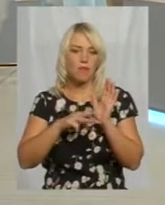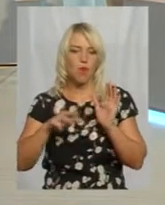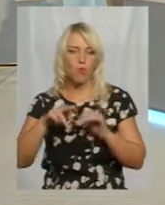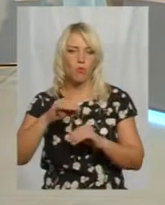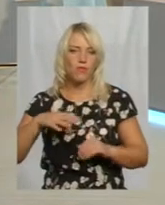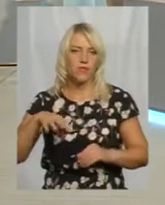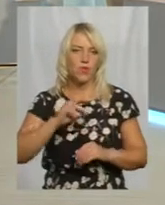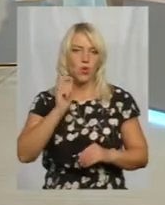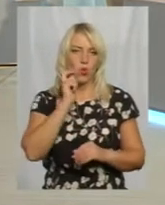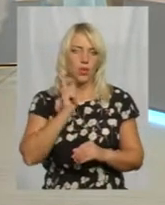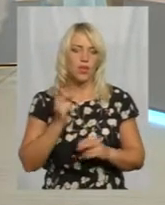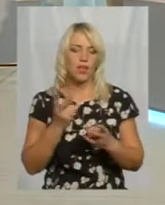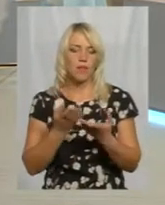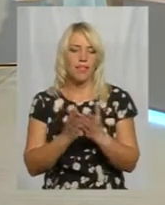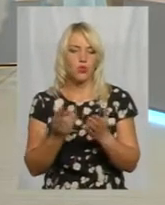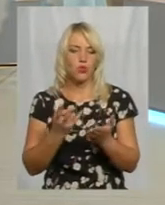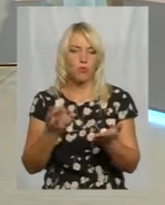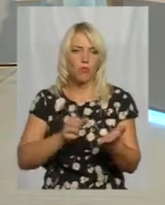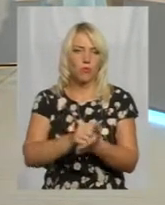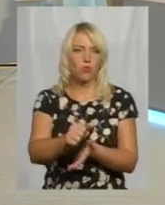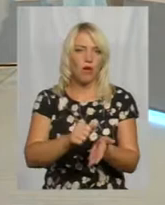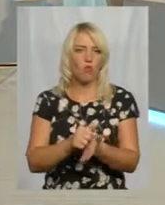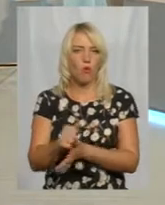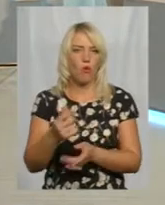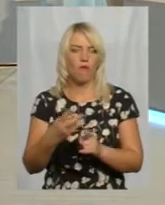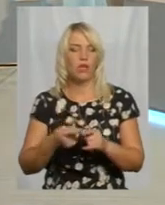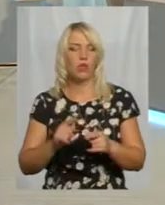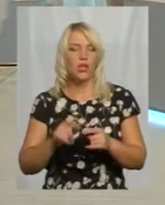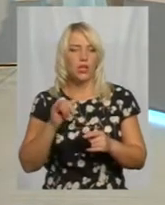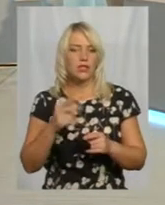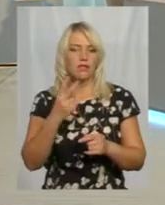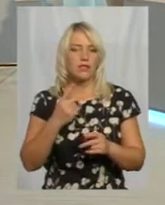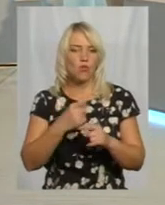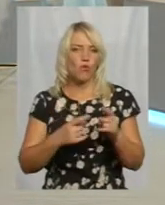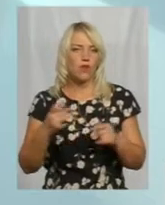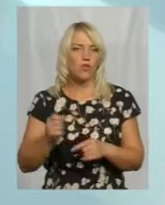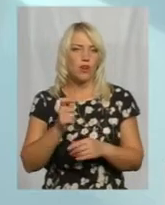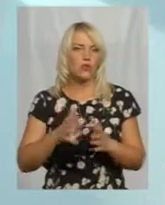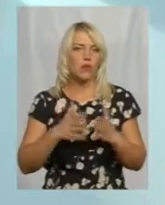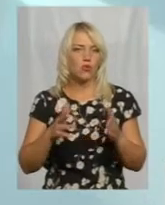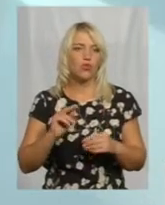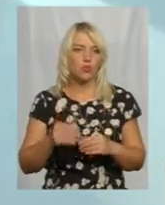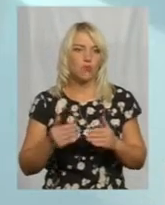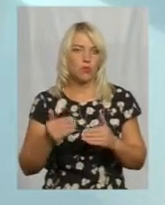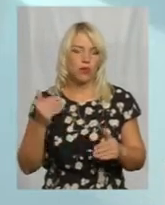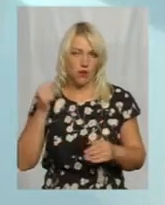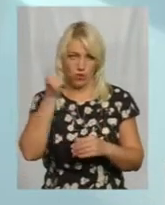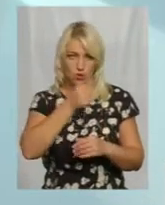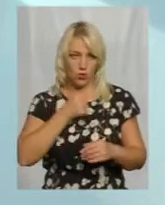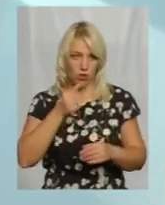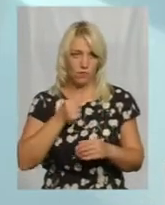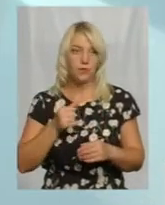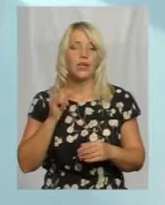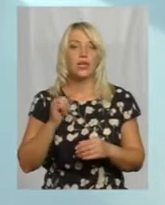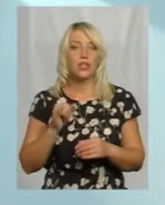підручників має бути видрукувано. Це в 2,5 рази більше, ніж попередні роки друкувалося.